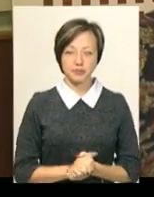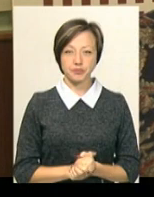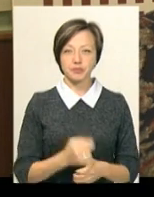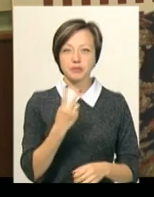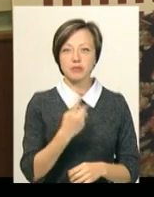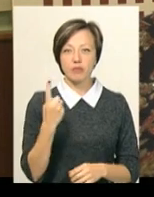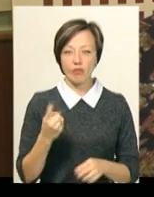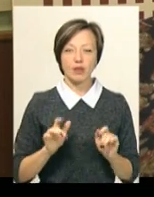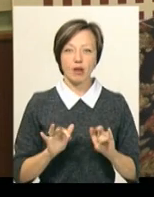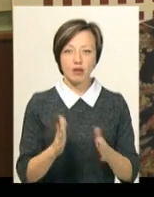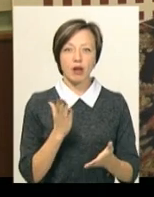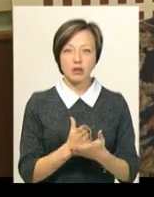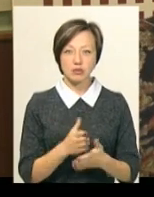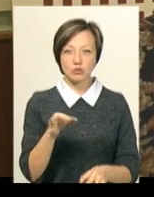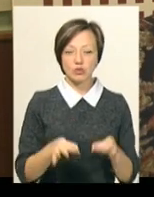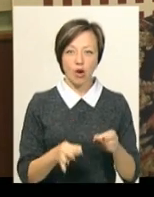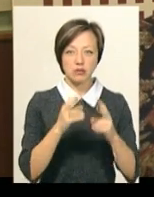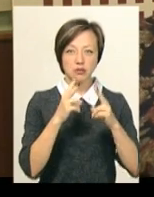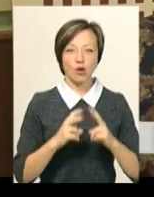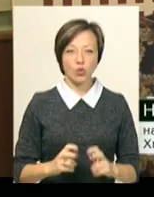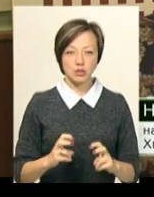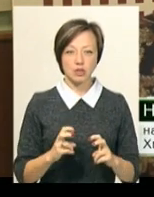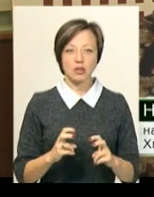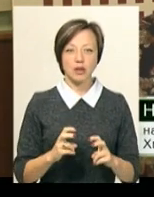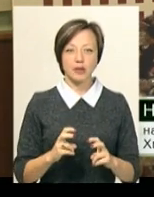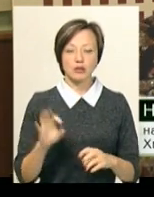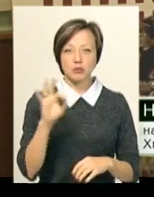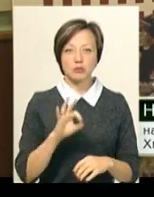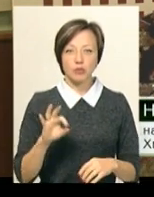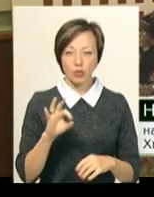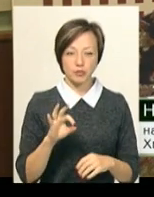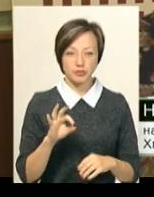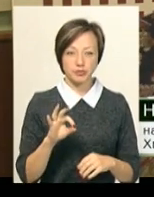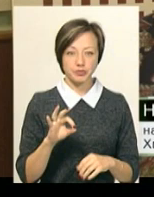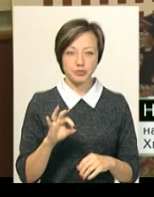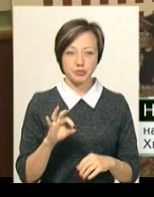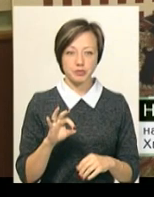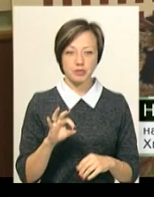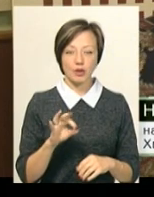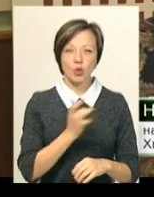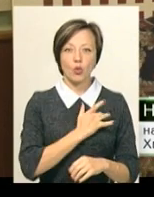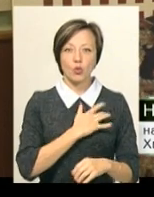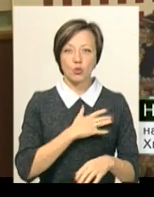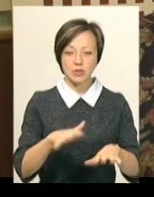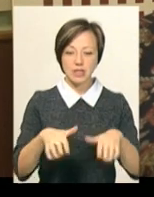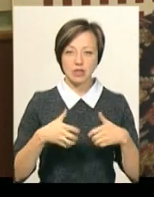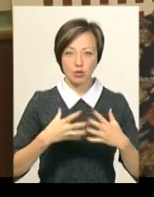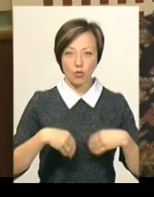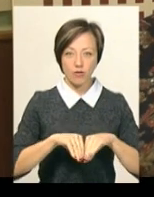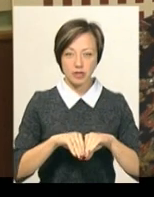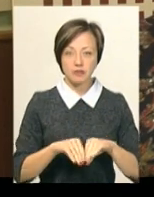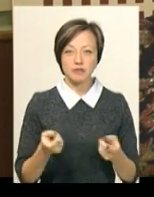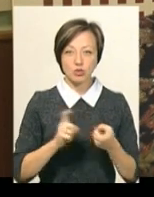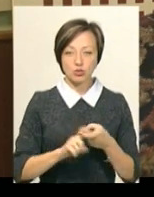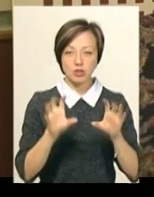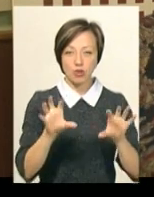21 справа знаходиться у суді на розгляді безпосередньо про усиновлення. В зв'язку з